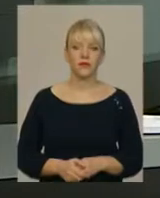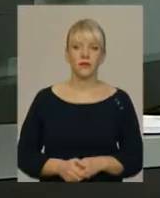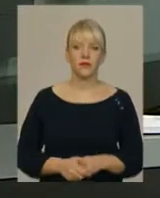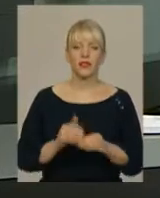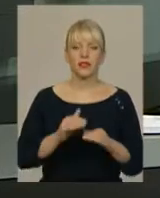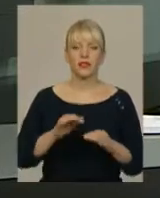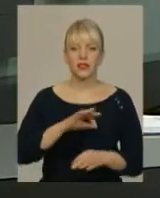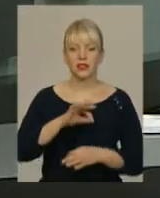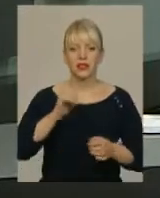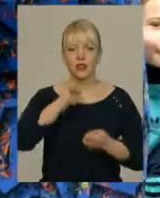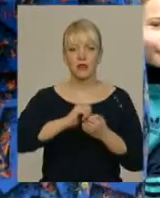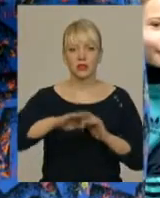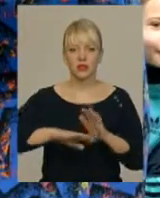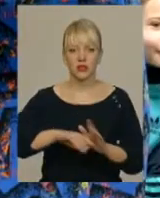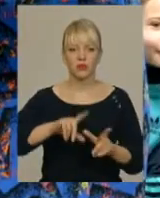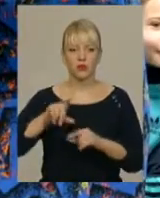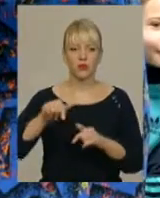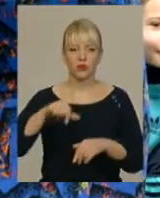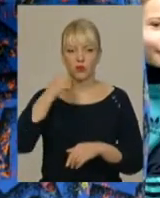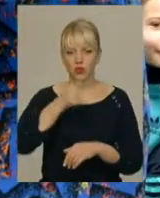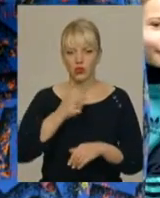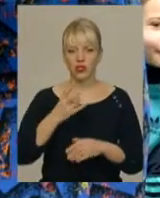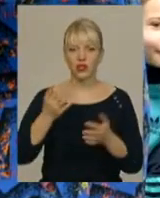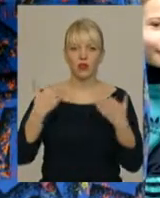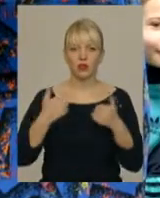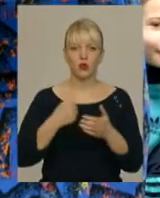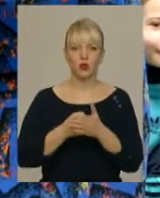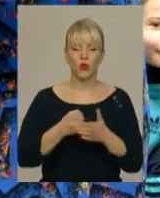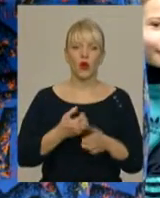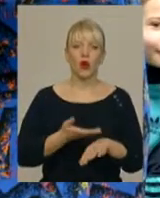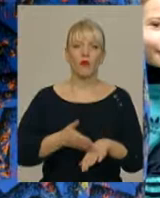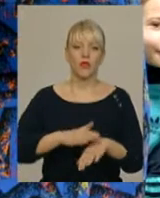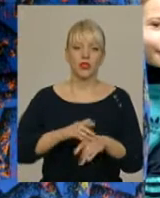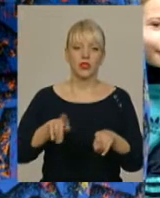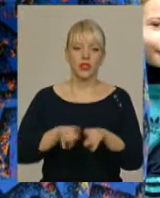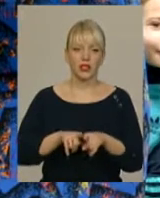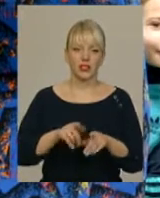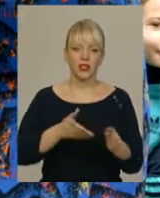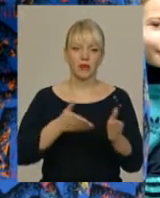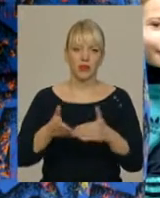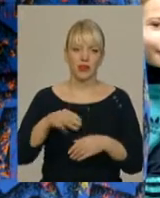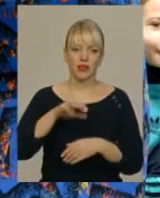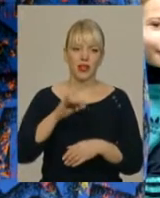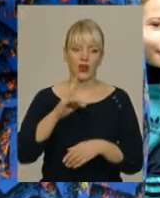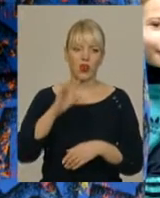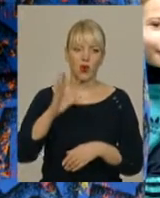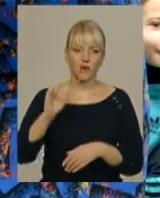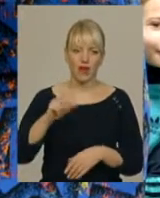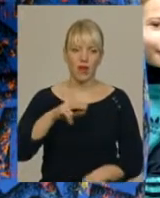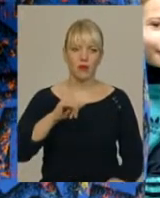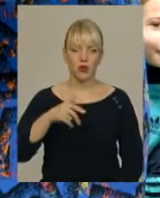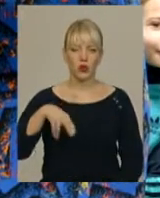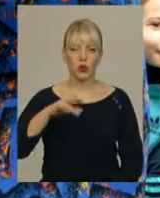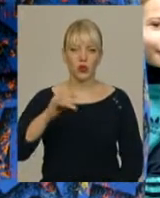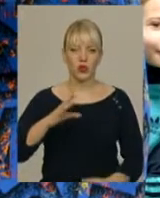Діти-сироти з Кам'янця-Подільського поїдуть цьогоріч на відпочинок до Польщі. Відповідне запрошення від міста Тарнова-Подгурне надійшло